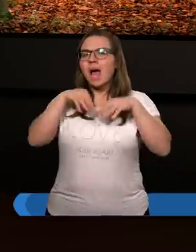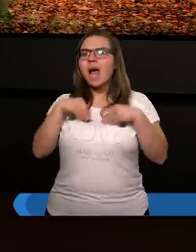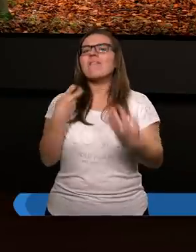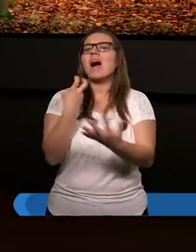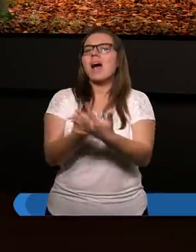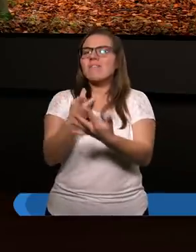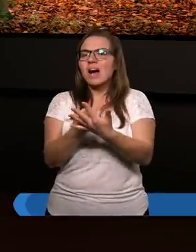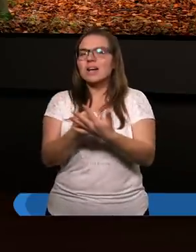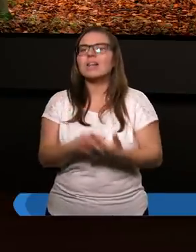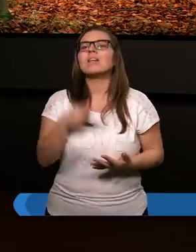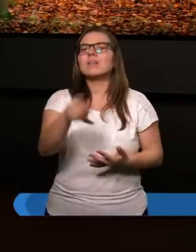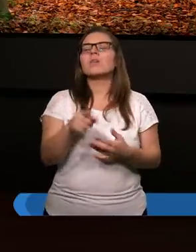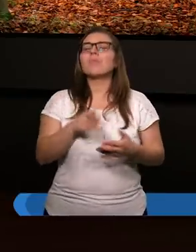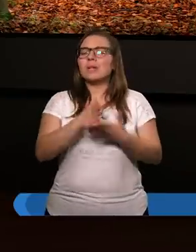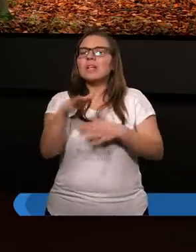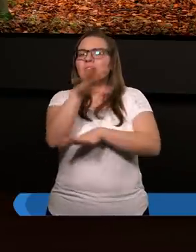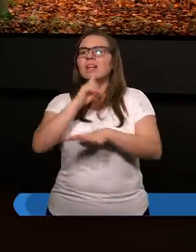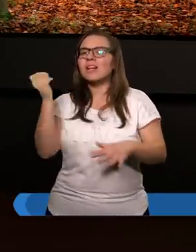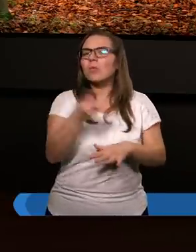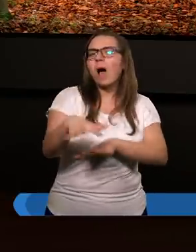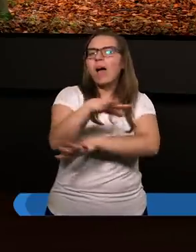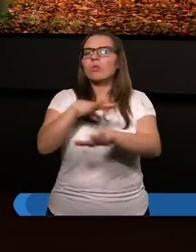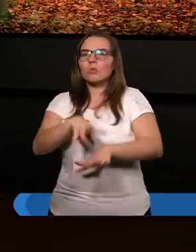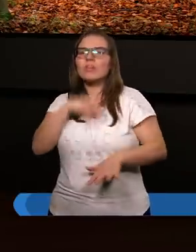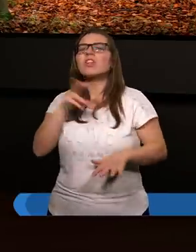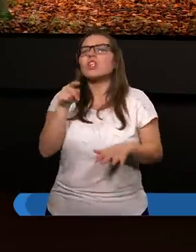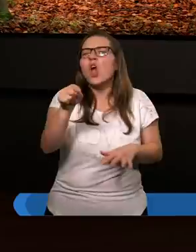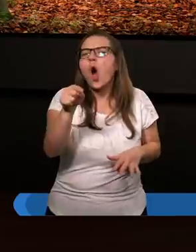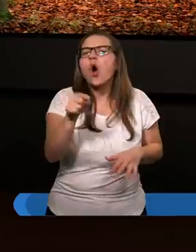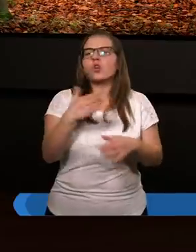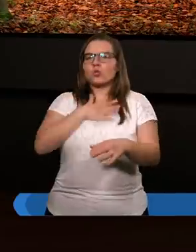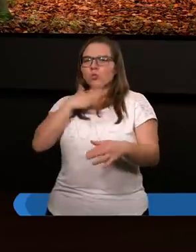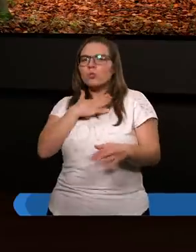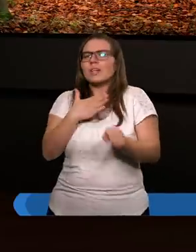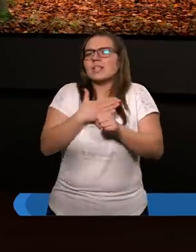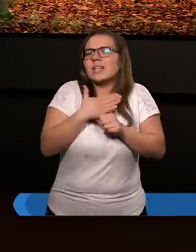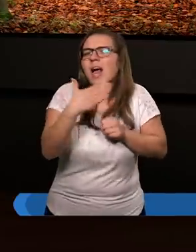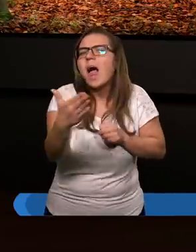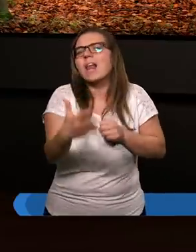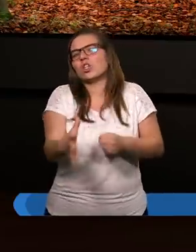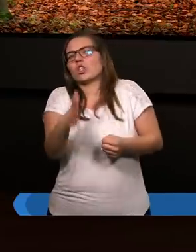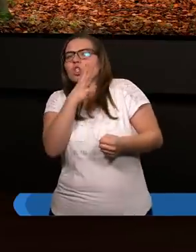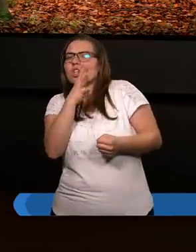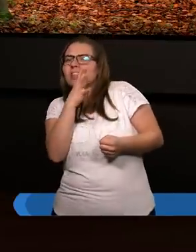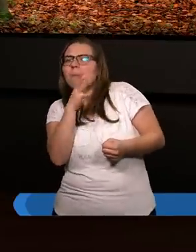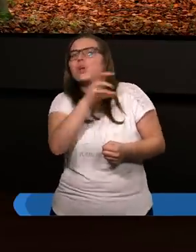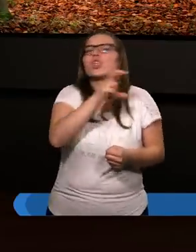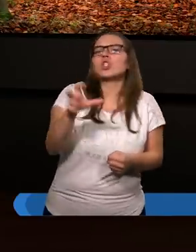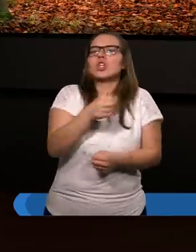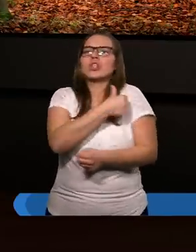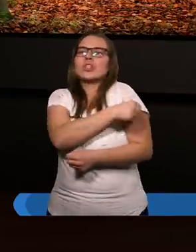Ewangelię podczas zesłania Ducha Świętego, czy oni się czuli dalej, że są Żydami, czy